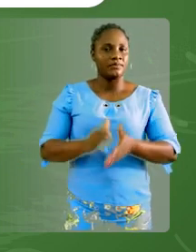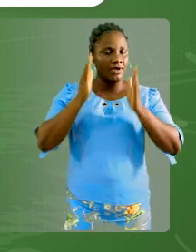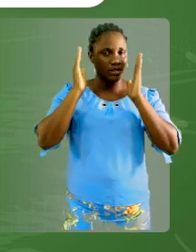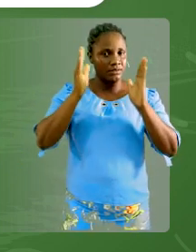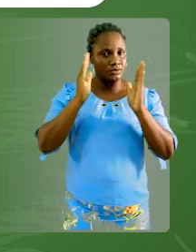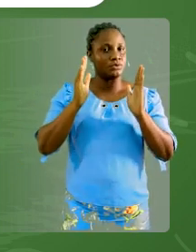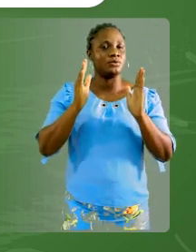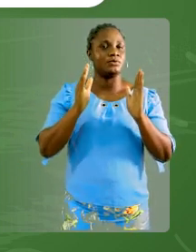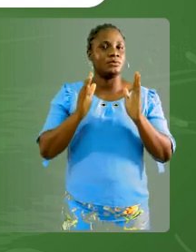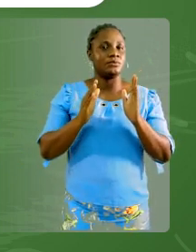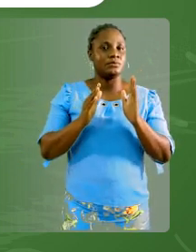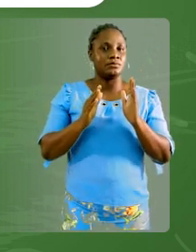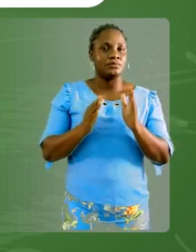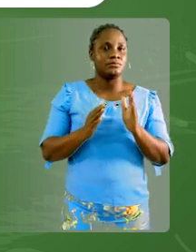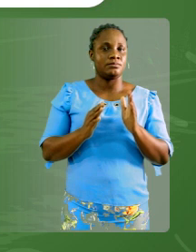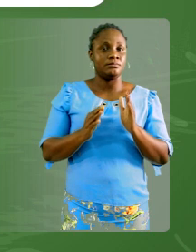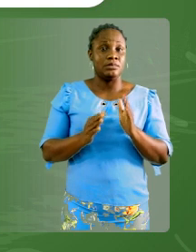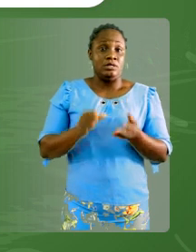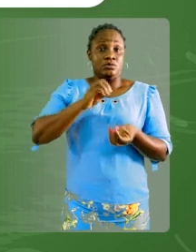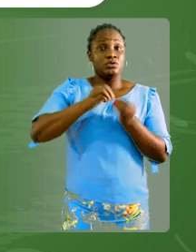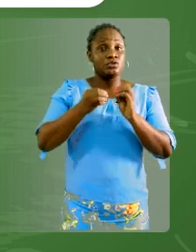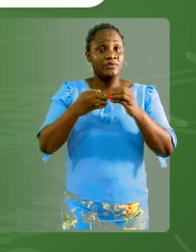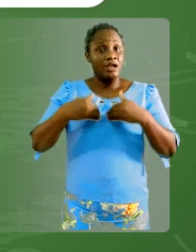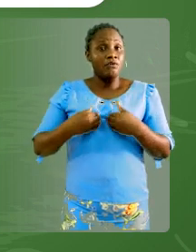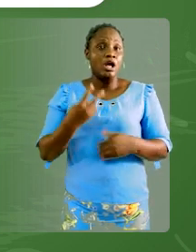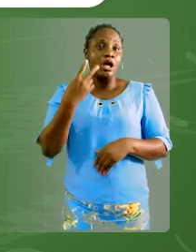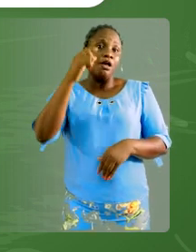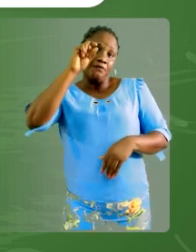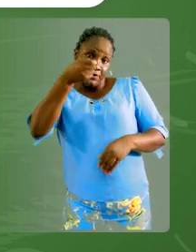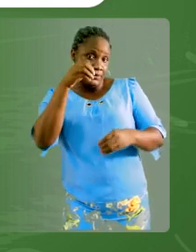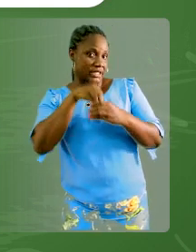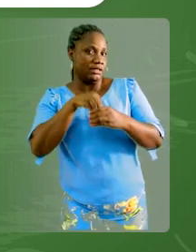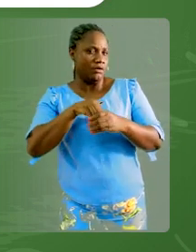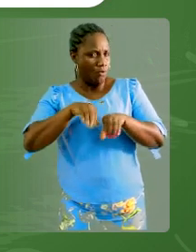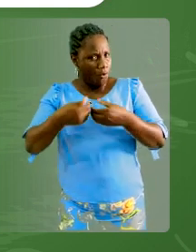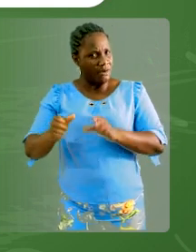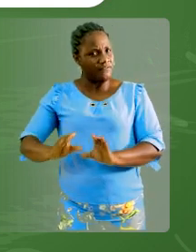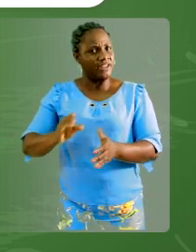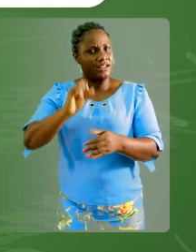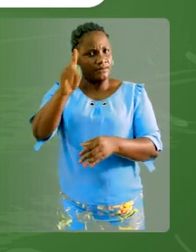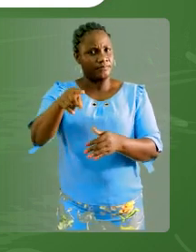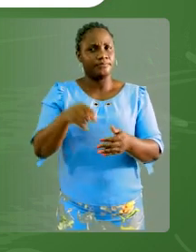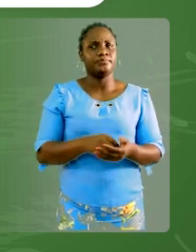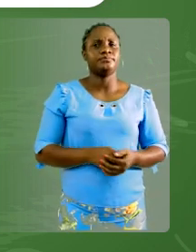Attention, ce nombre-là comporte une virgule. Alors, comment nous allons remplir ?